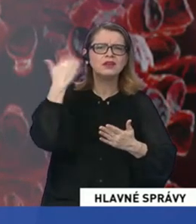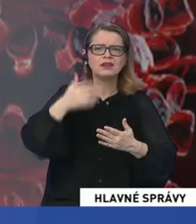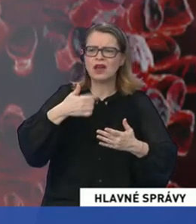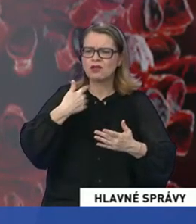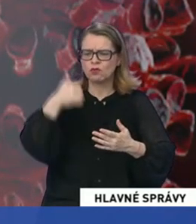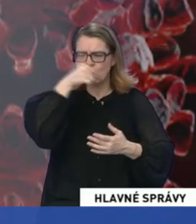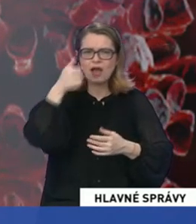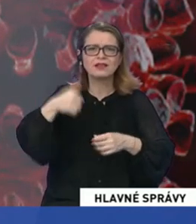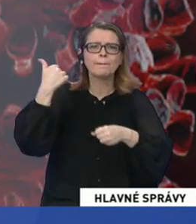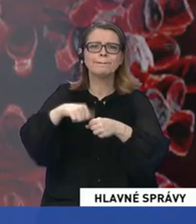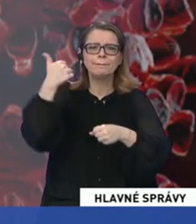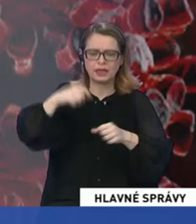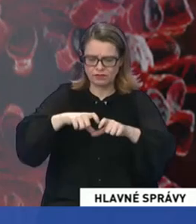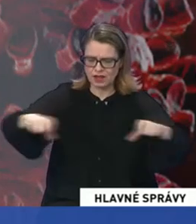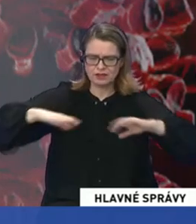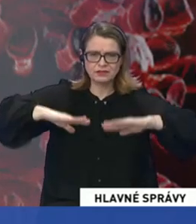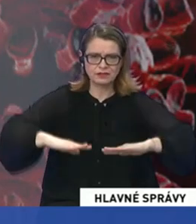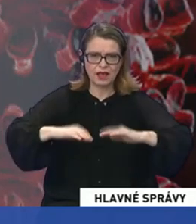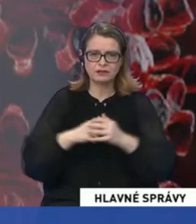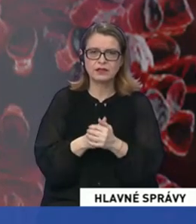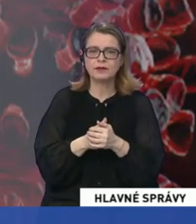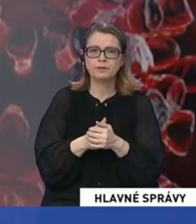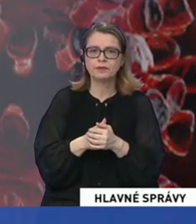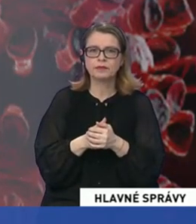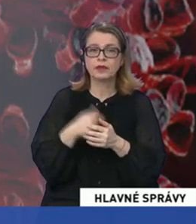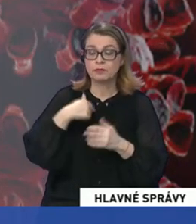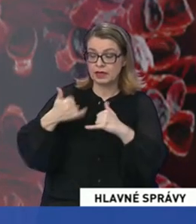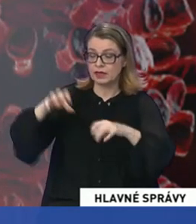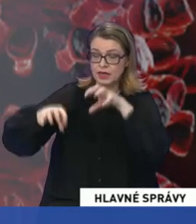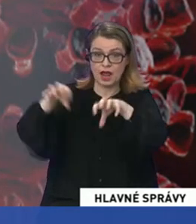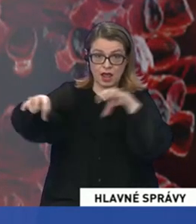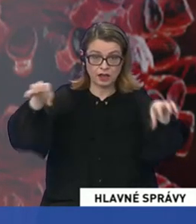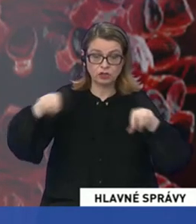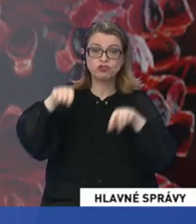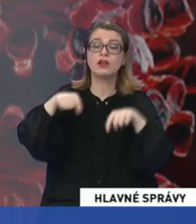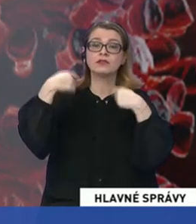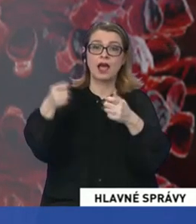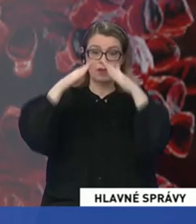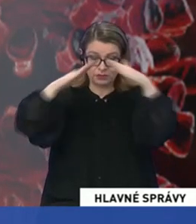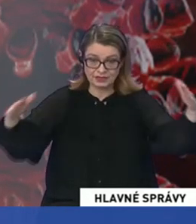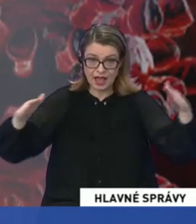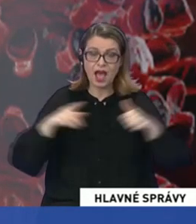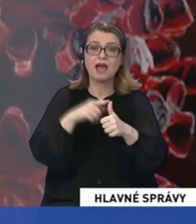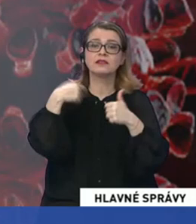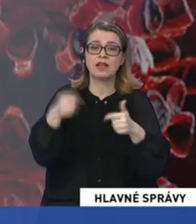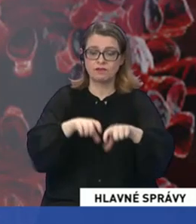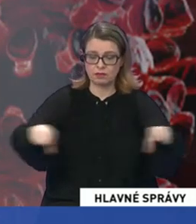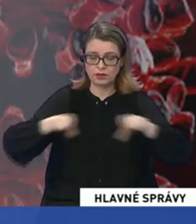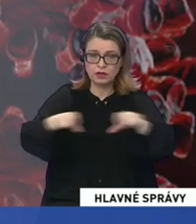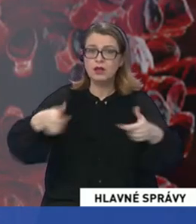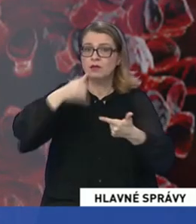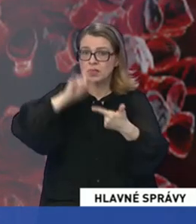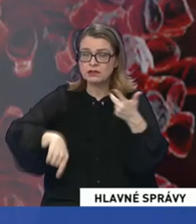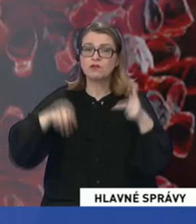a máme to na 17 hraničných prechodoch, títo stany. A okrem elektriny, v podstate chváli dodávaná z generátorov, pitnej